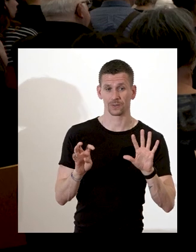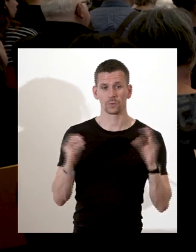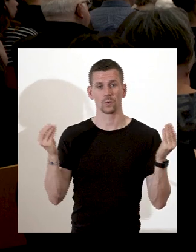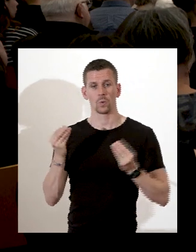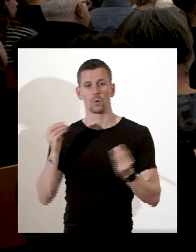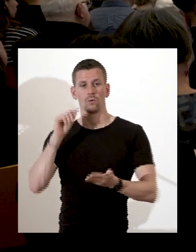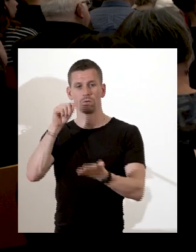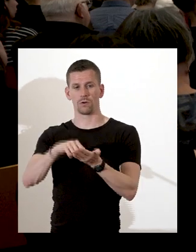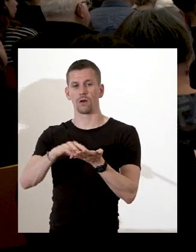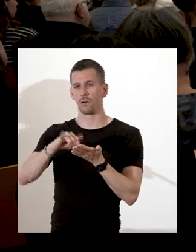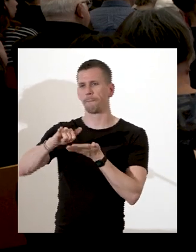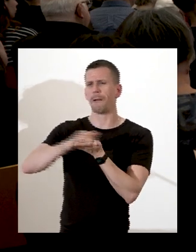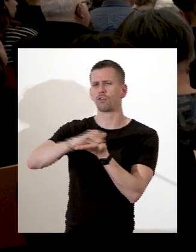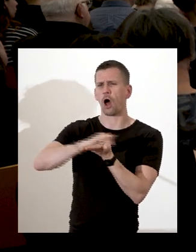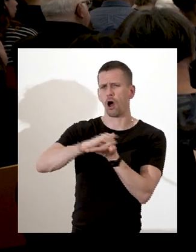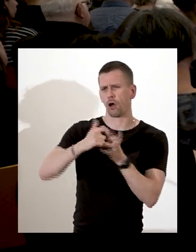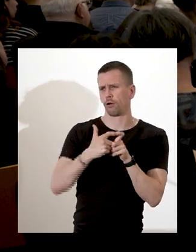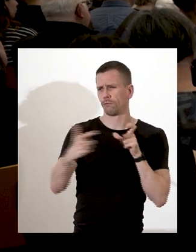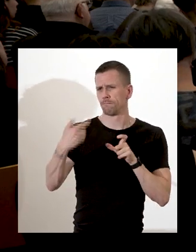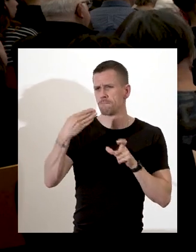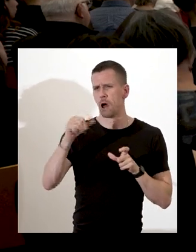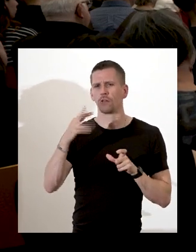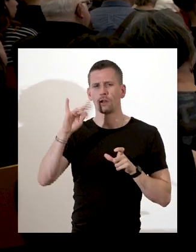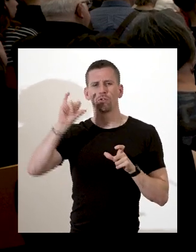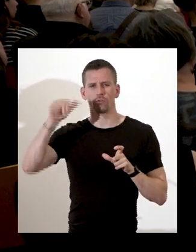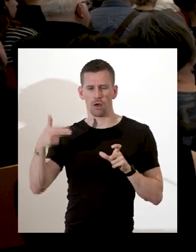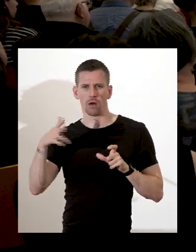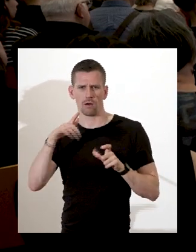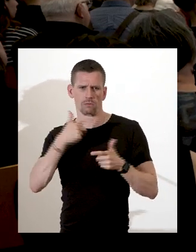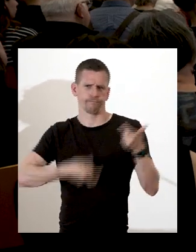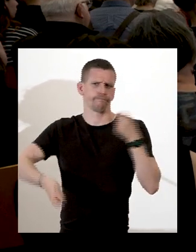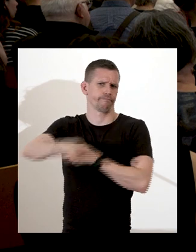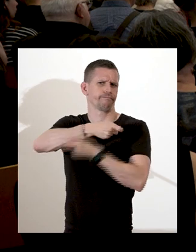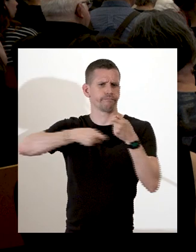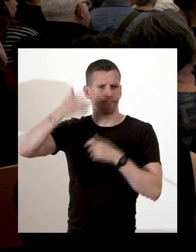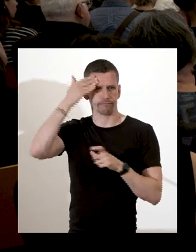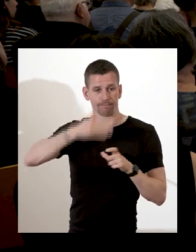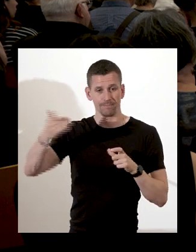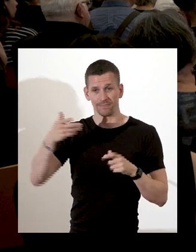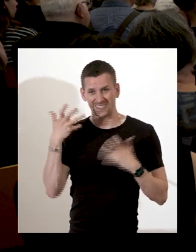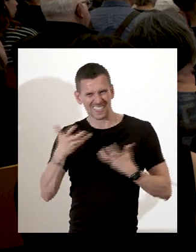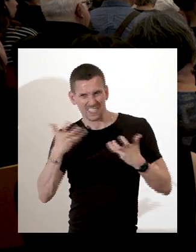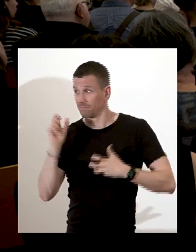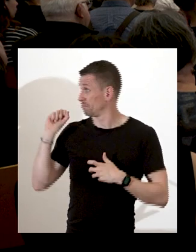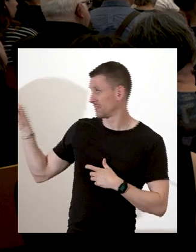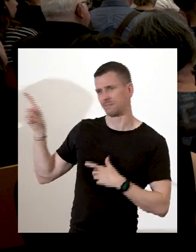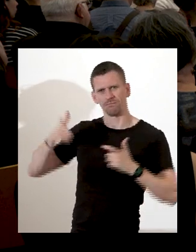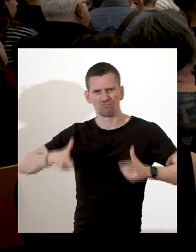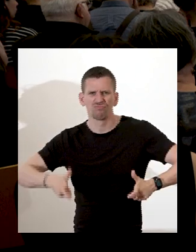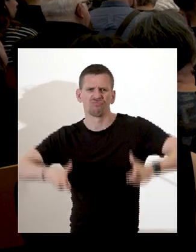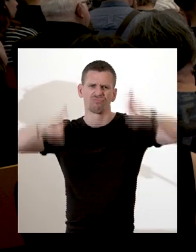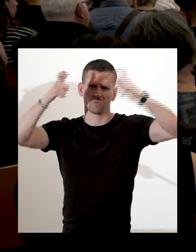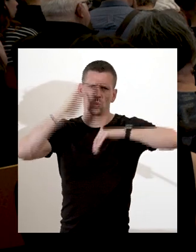projette d'étendre ce quartier et de construire de nouveaux buildings. On projette de construire un bâtiment fédéral, un bâtiment